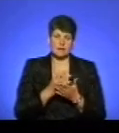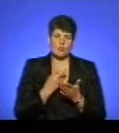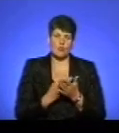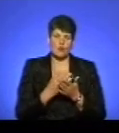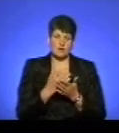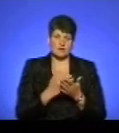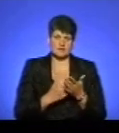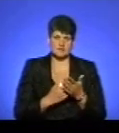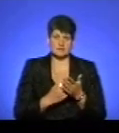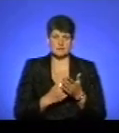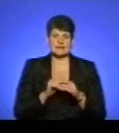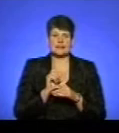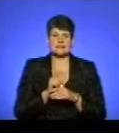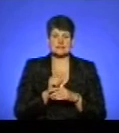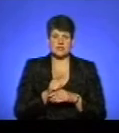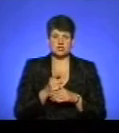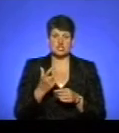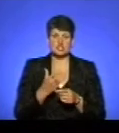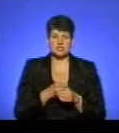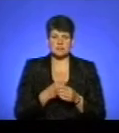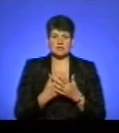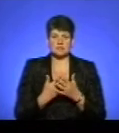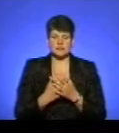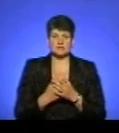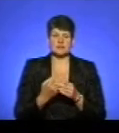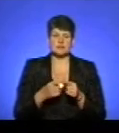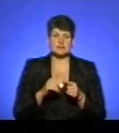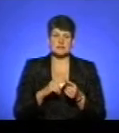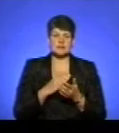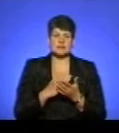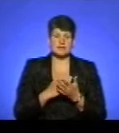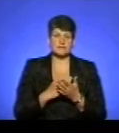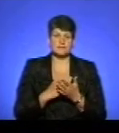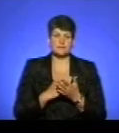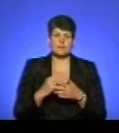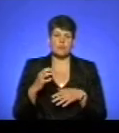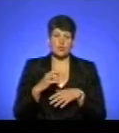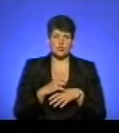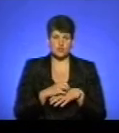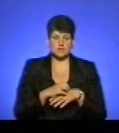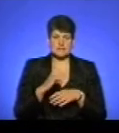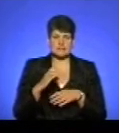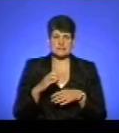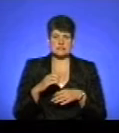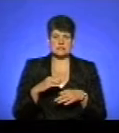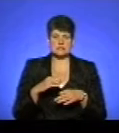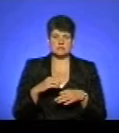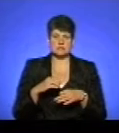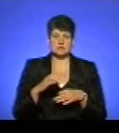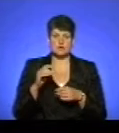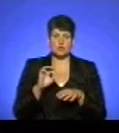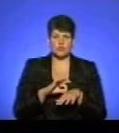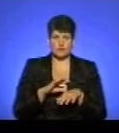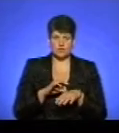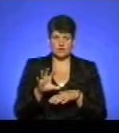для назначення антирабічних щеплень. Зокрема, це є покуси скаженої тварини, коли діагноз вже